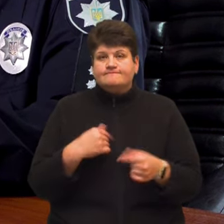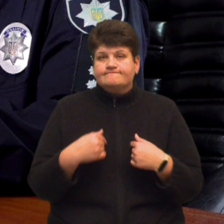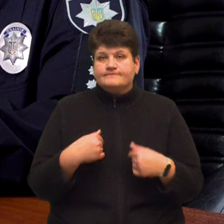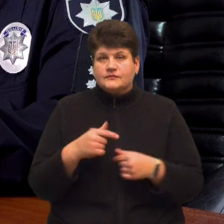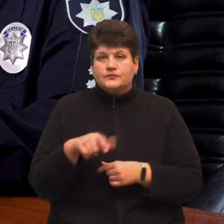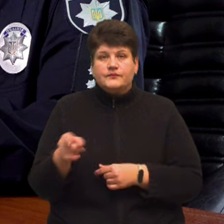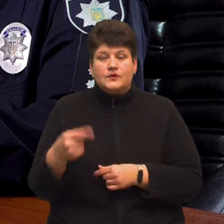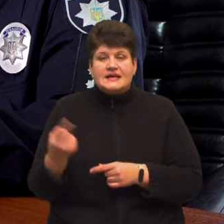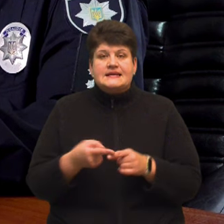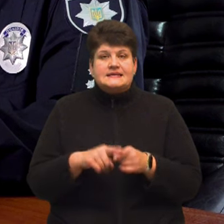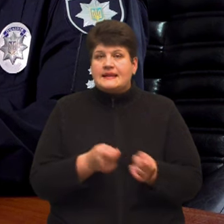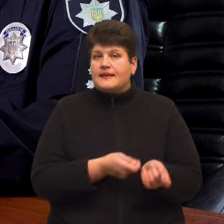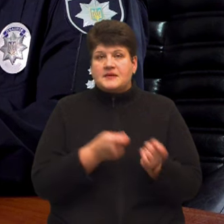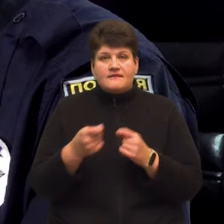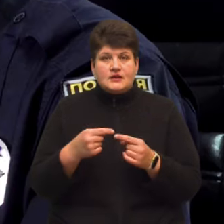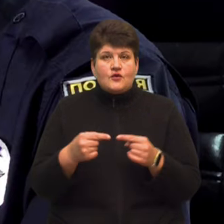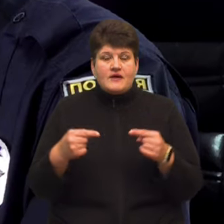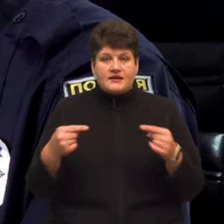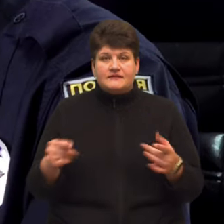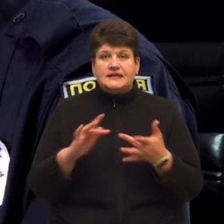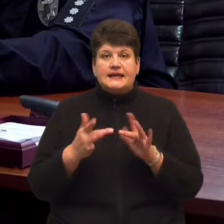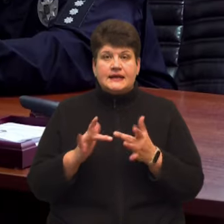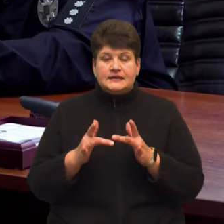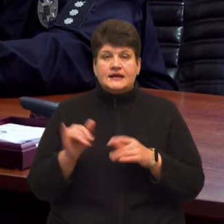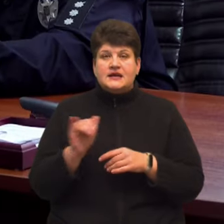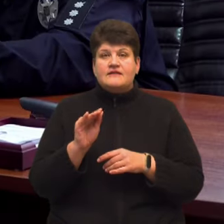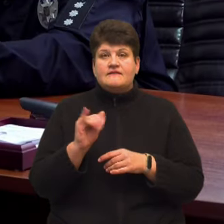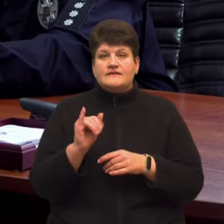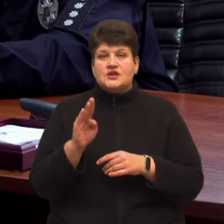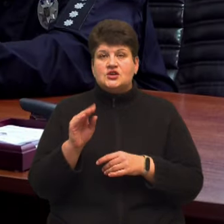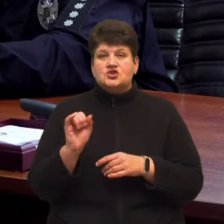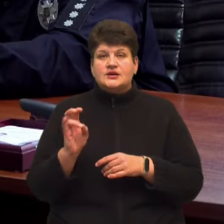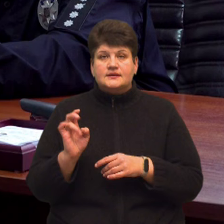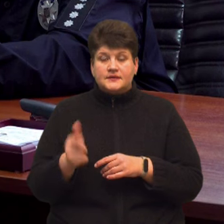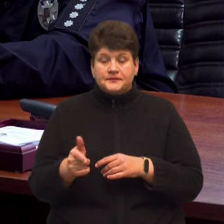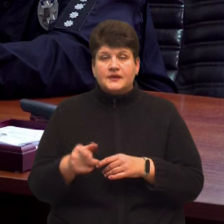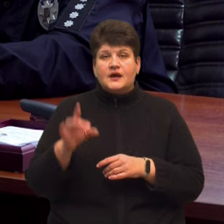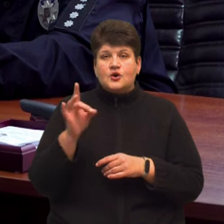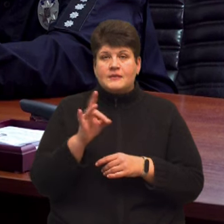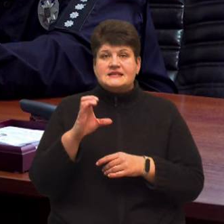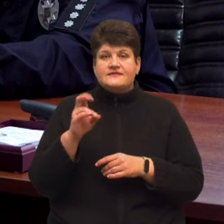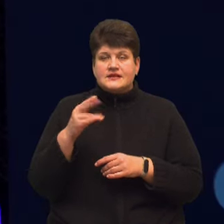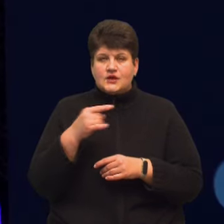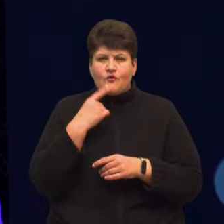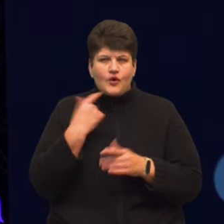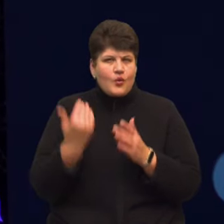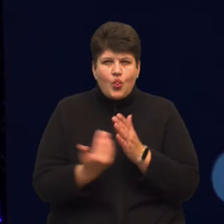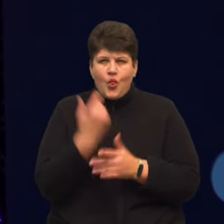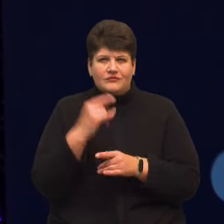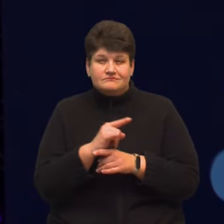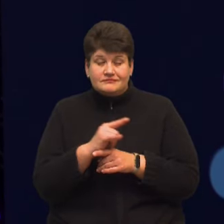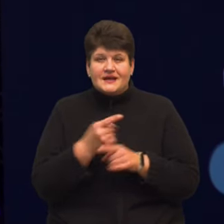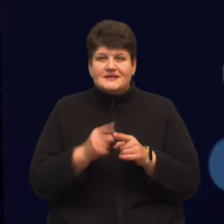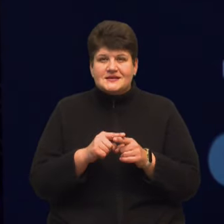недоставка товарів в мережі інтернет та фішинг. Роман Свірський каже, найновіша шахрайська схема – це пропозиція